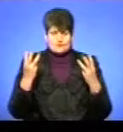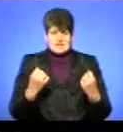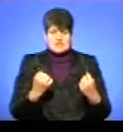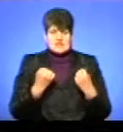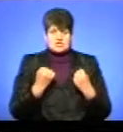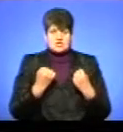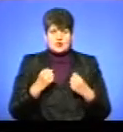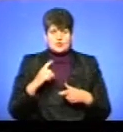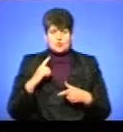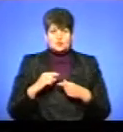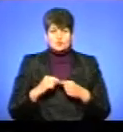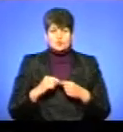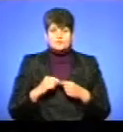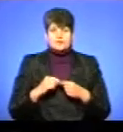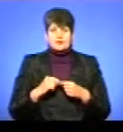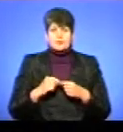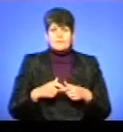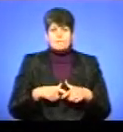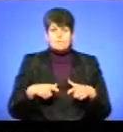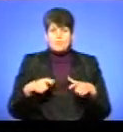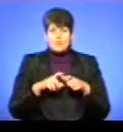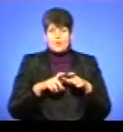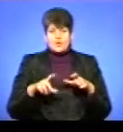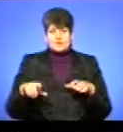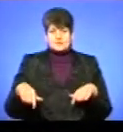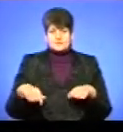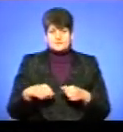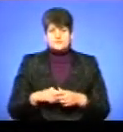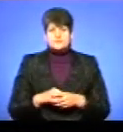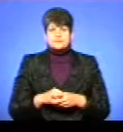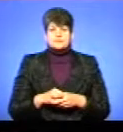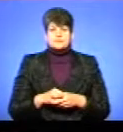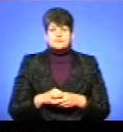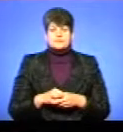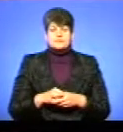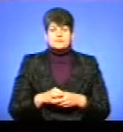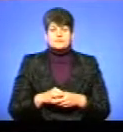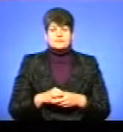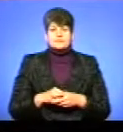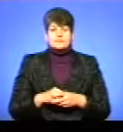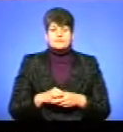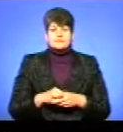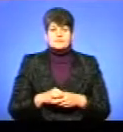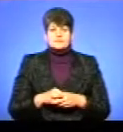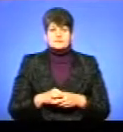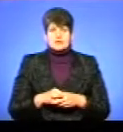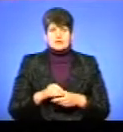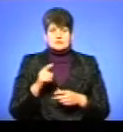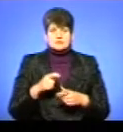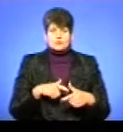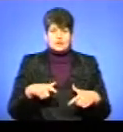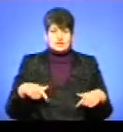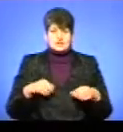костюм. Пожежний пояс з пожежними